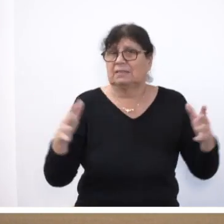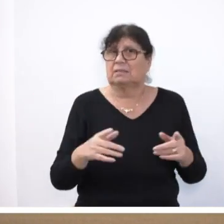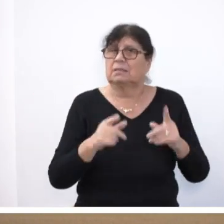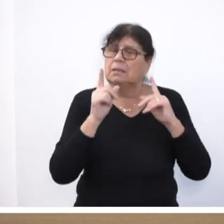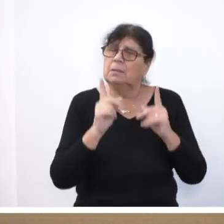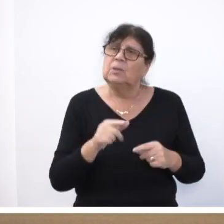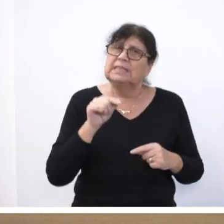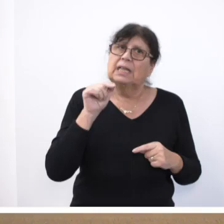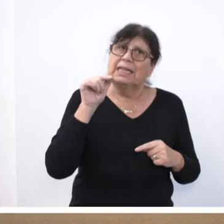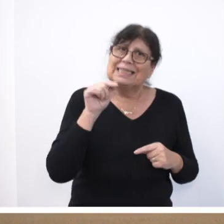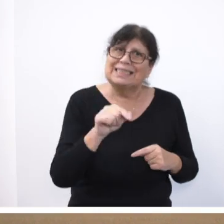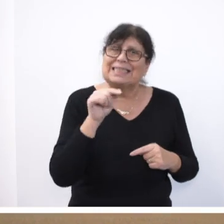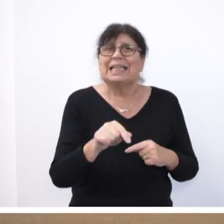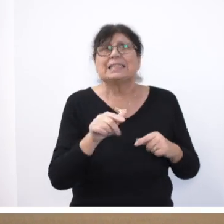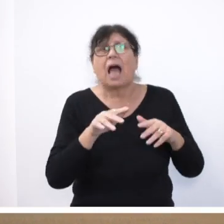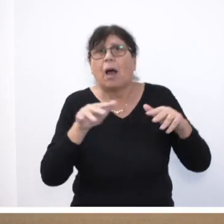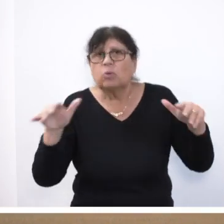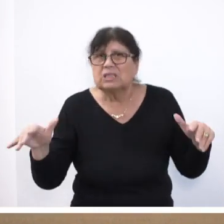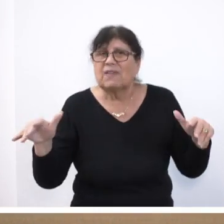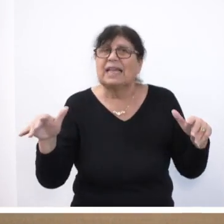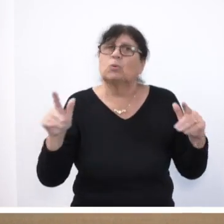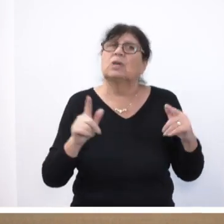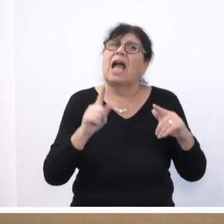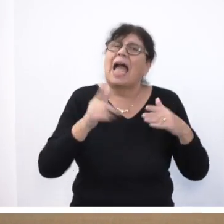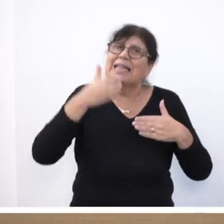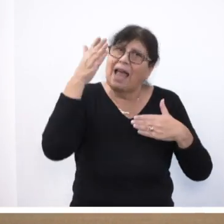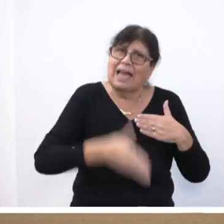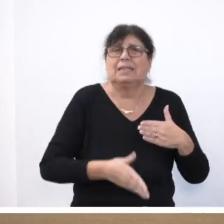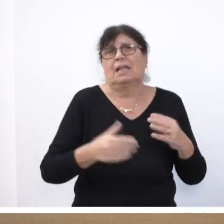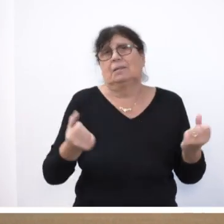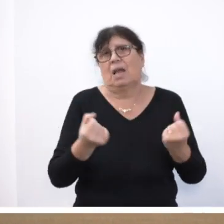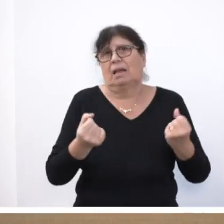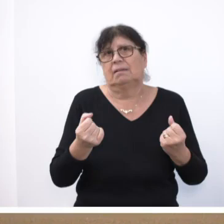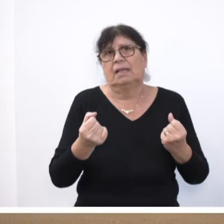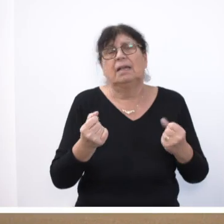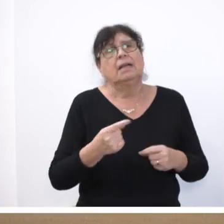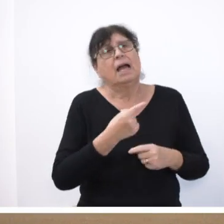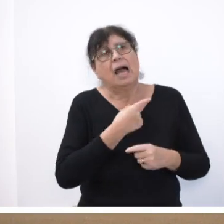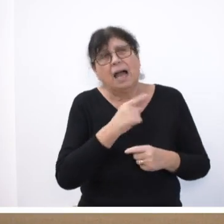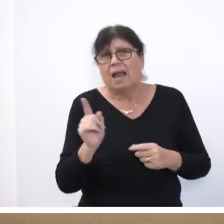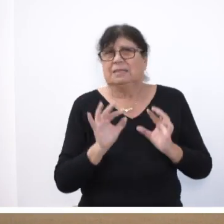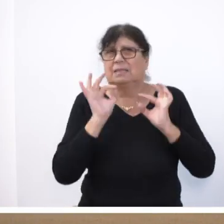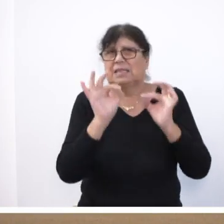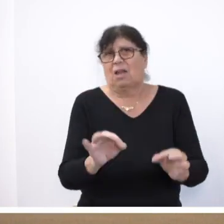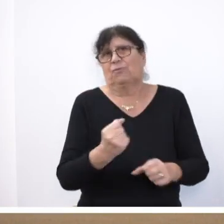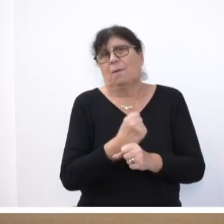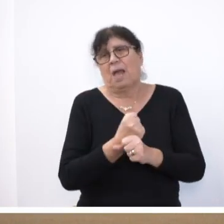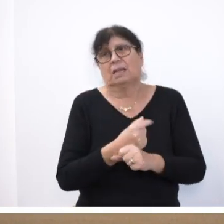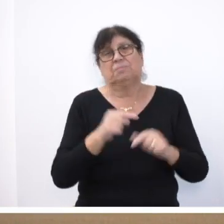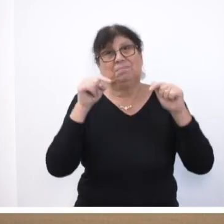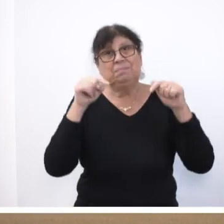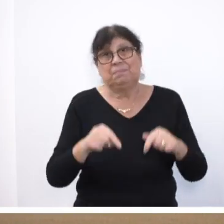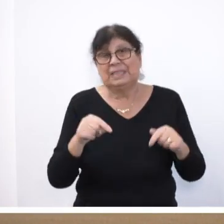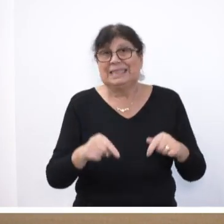dieser Ausweitung ein Ende setzen. Wir müssen alles dafür tun, dass dieser Krieg